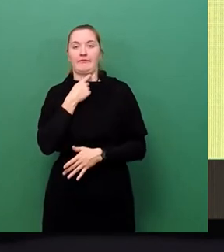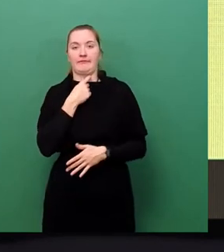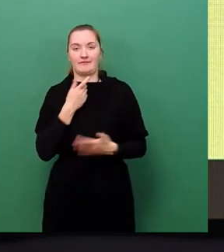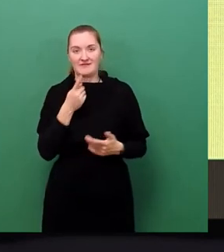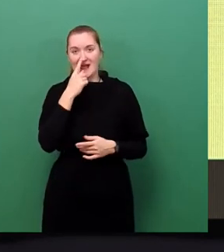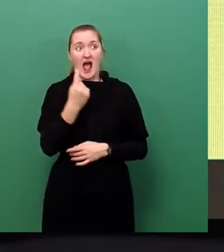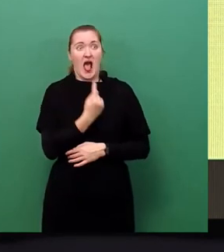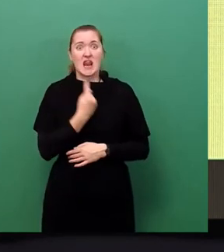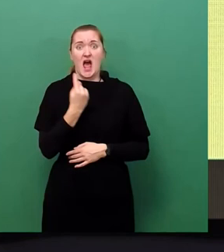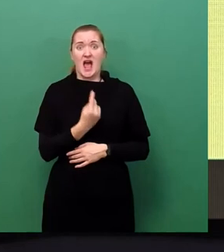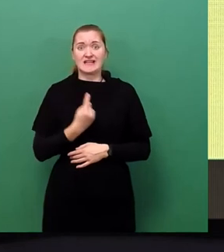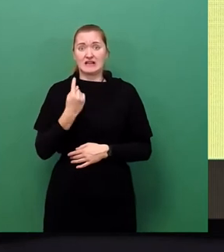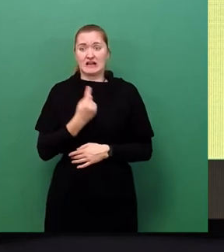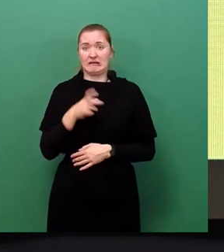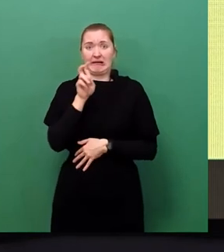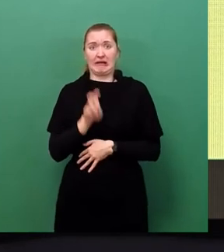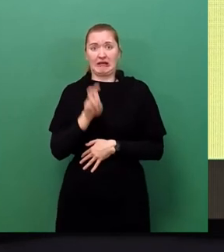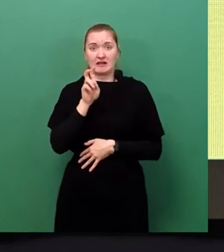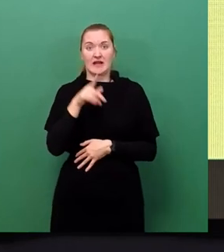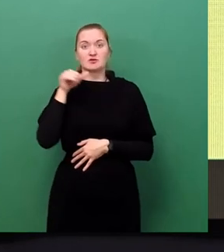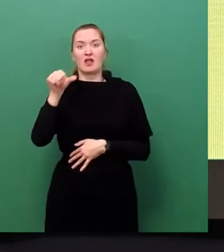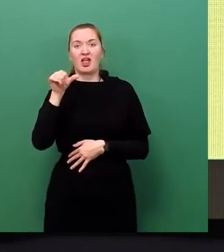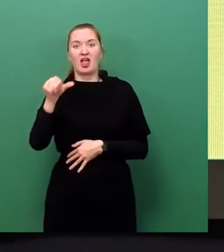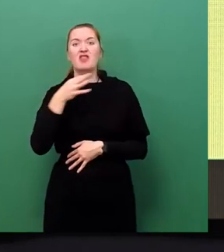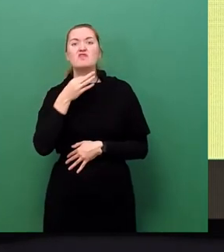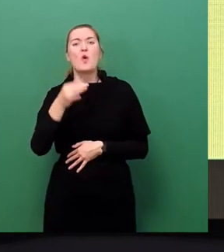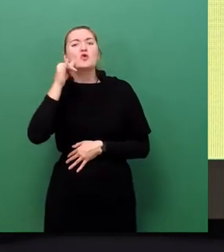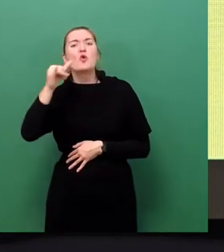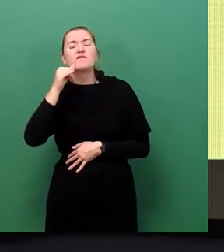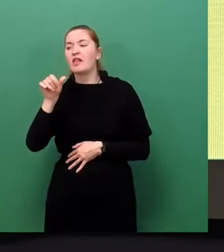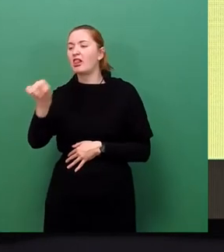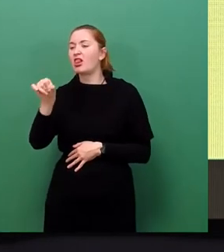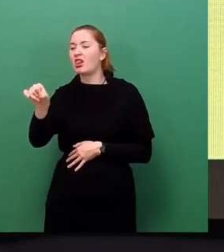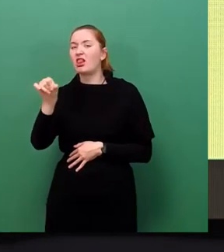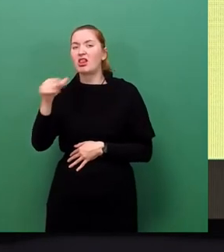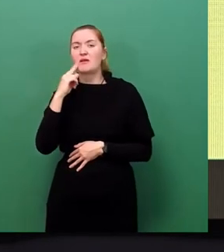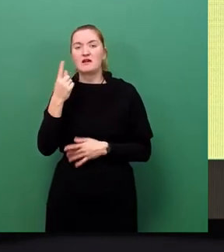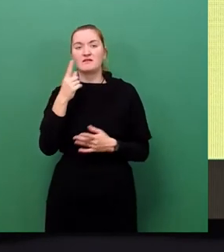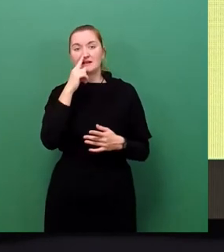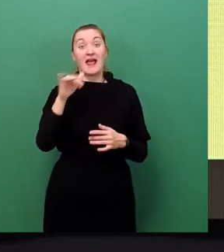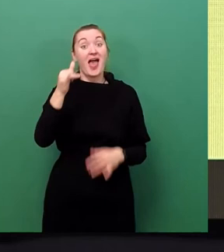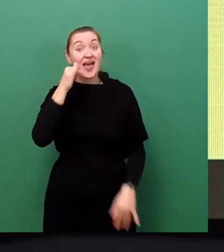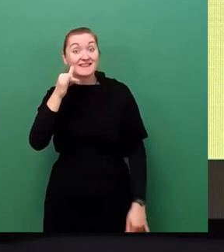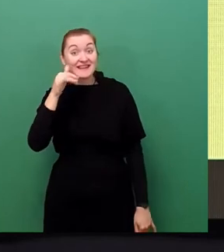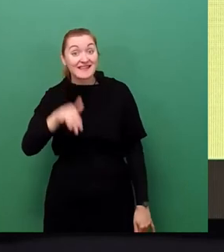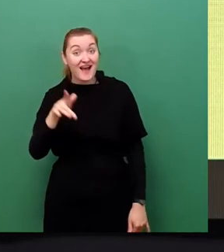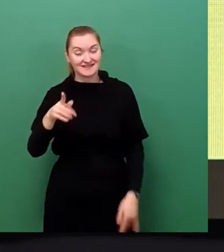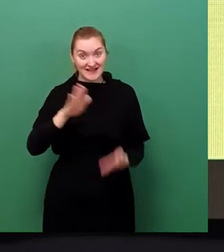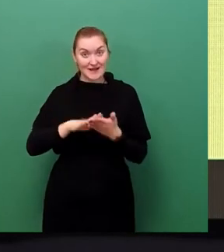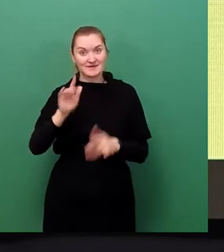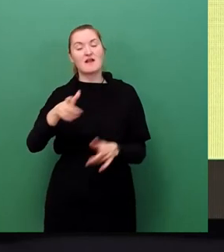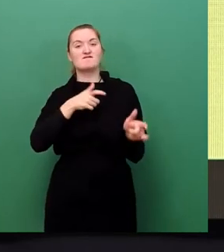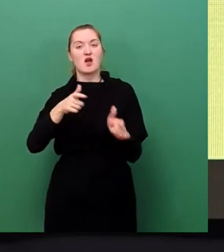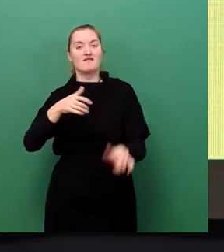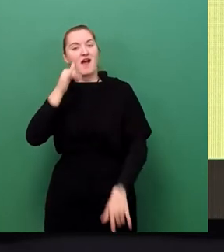Notrufknopf getroffen, ob der normale Aufzugswartungsdienst kommt. Und wenn man zweitens noch das Glück hat, ein Handy zu haben, das funktioniert, ruft man die Feuerwehr an.